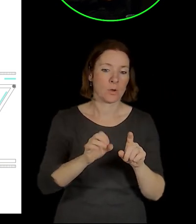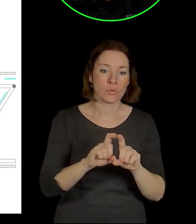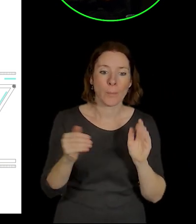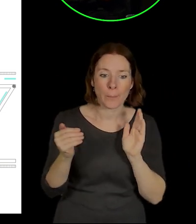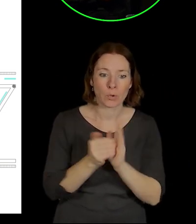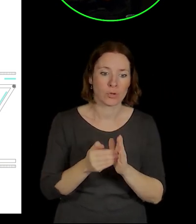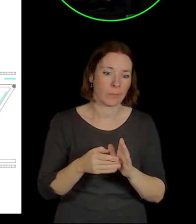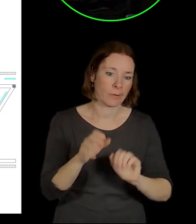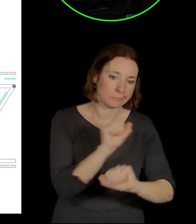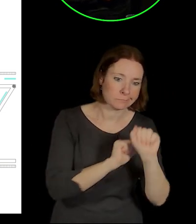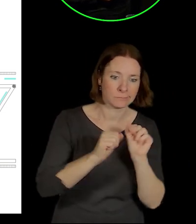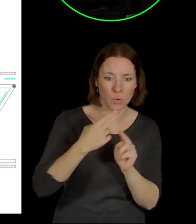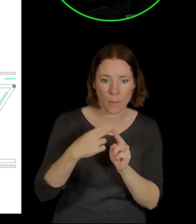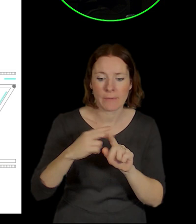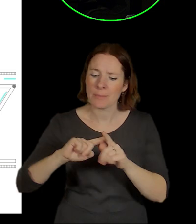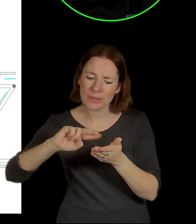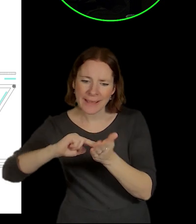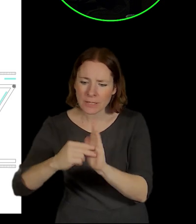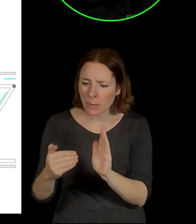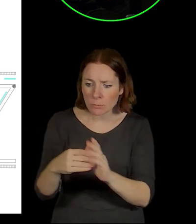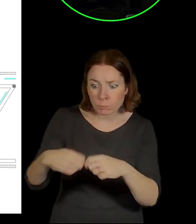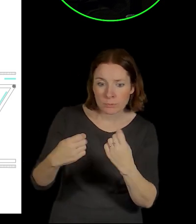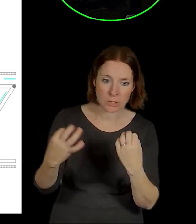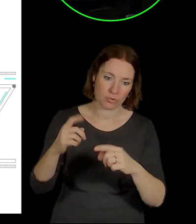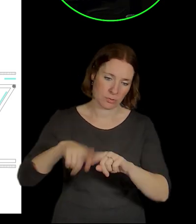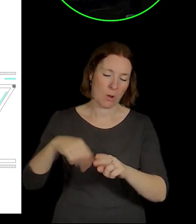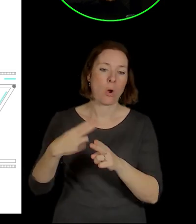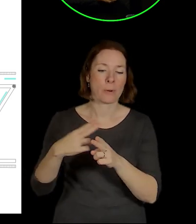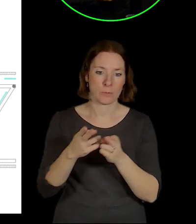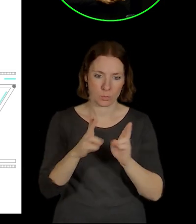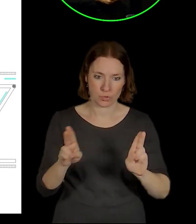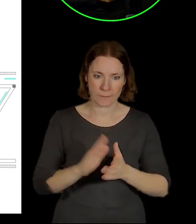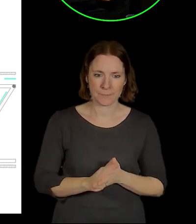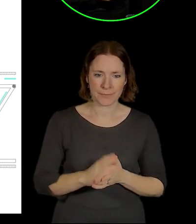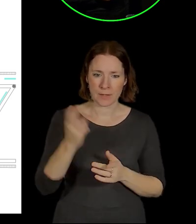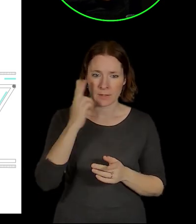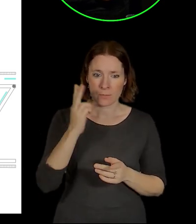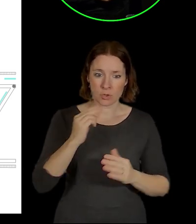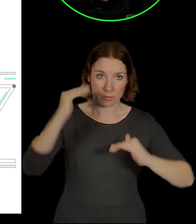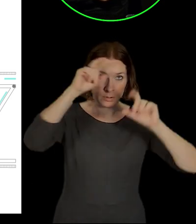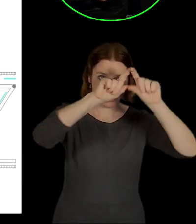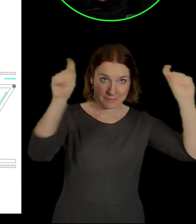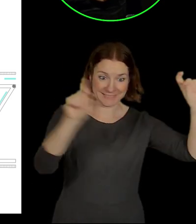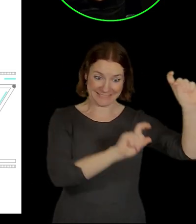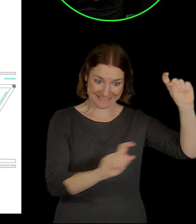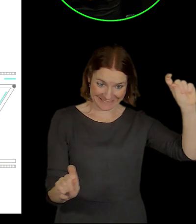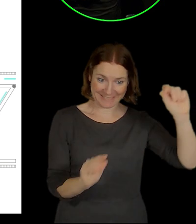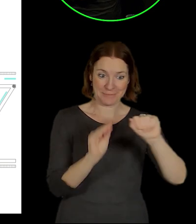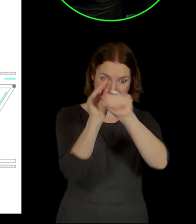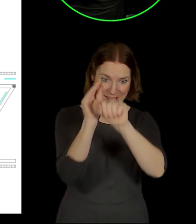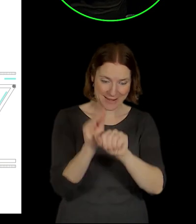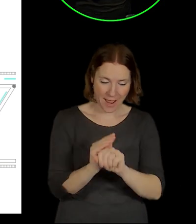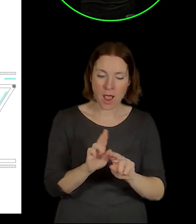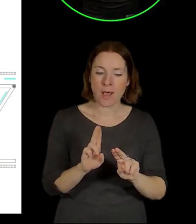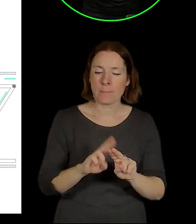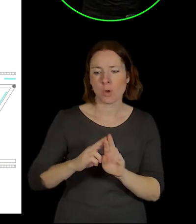svody a techniku, která tam nenatáhná. A samozřejmě, když jsme už to takhle jako ze zhora, ze spoda obalili, tak přišel požadavek, aby jsme se nějak